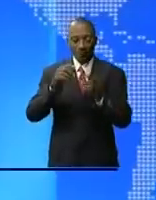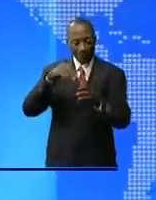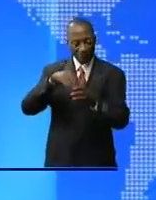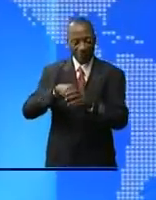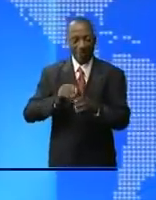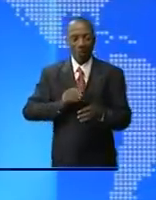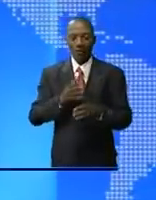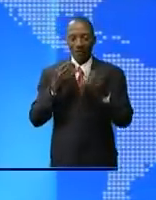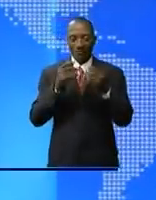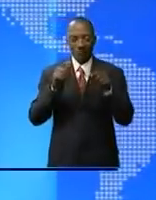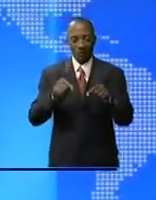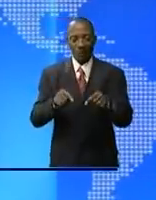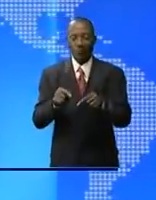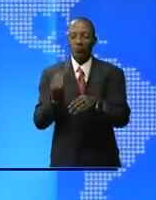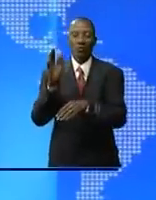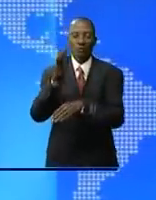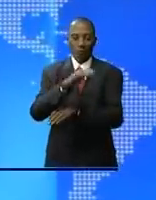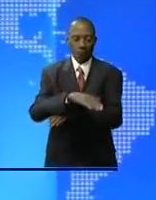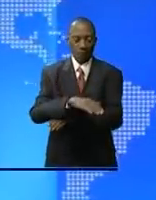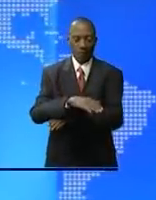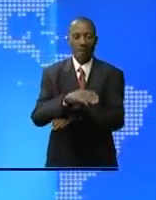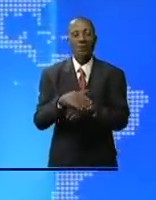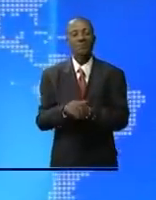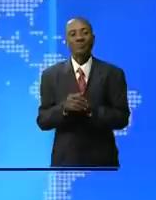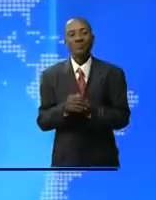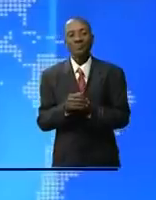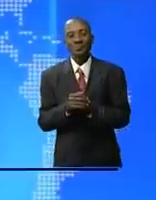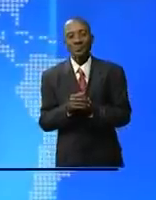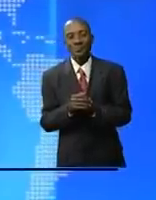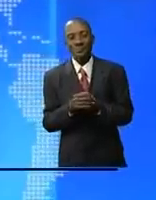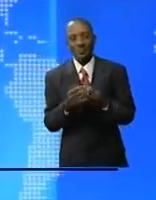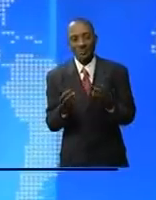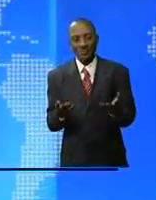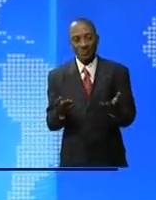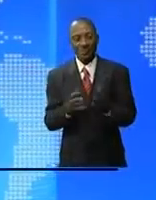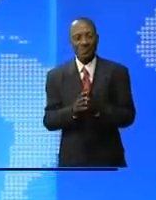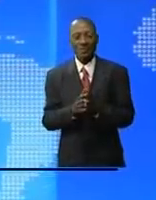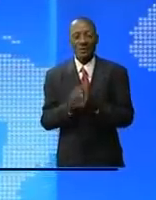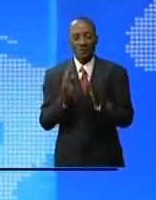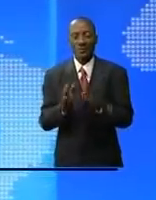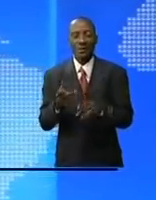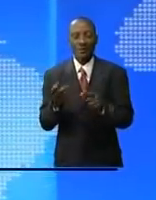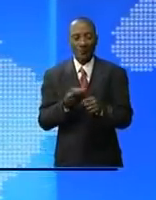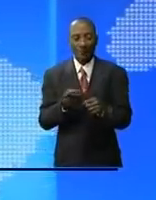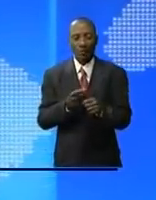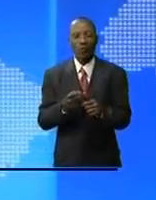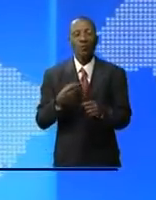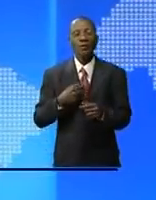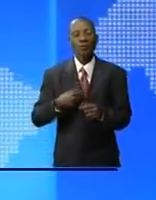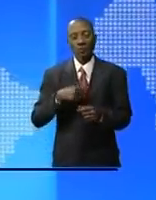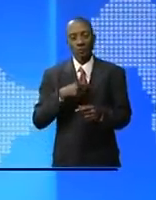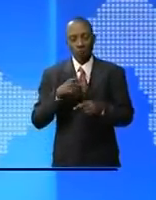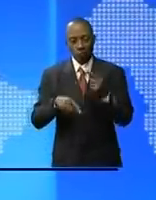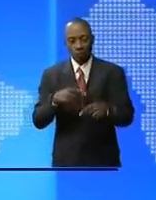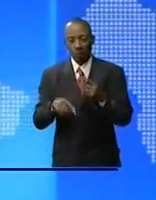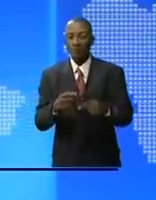avait conclu dans son rapport que 205 millions de dollars sur les 285 millions décaissés par le Trésor public ont été